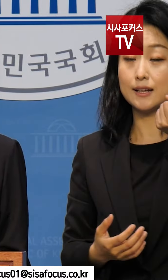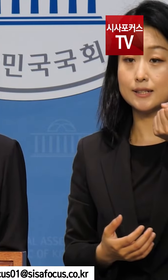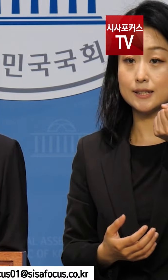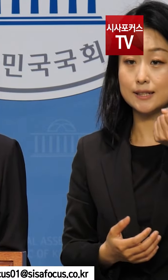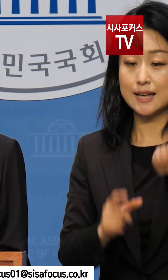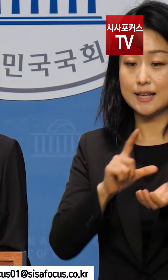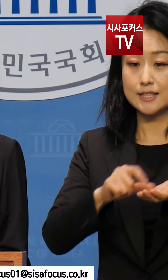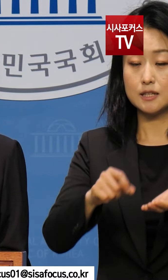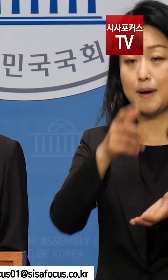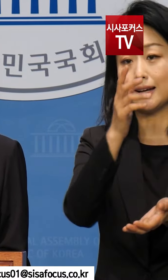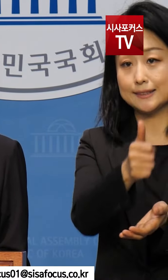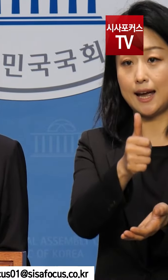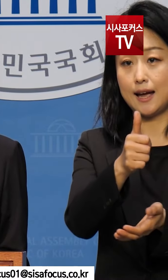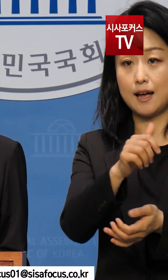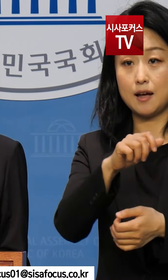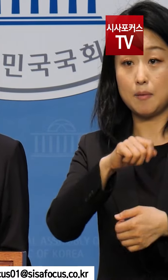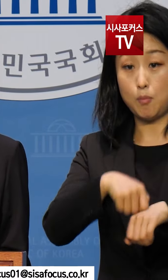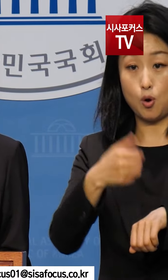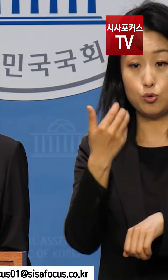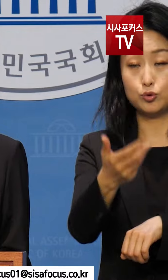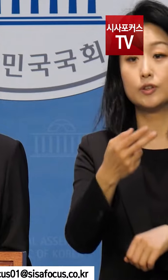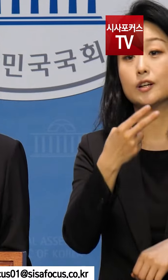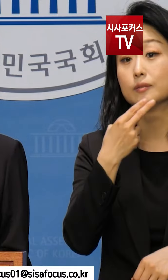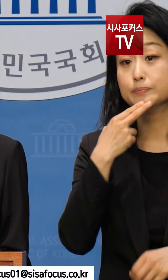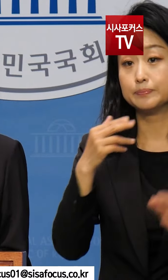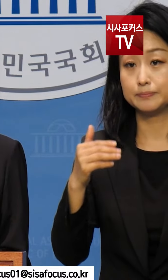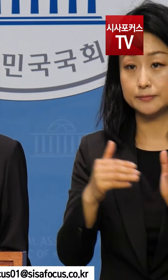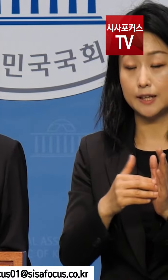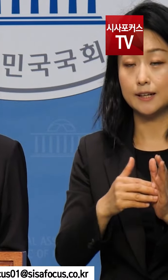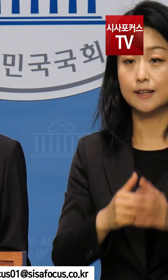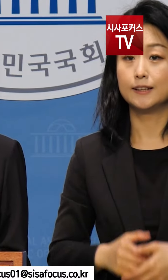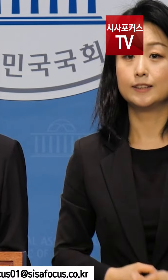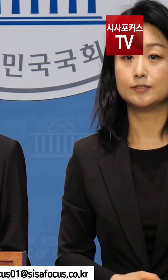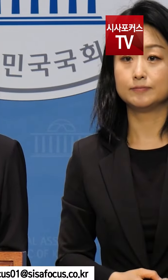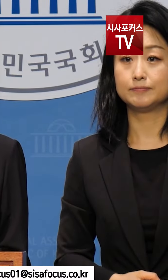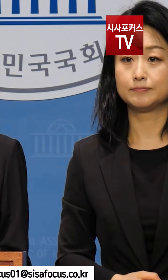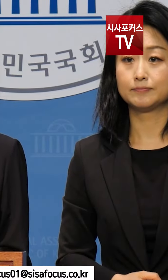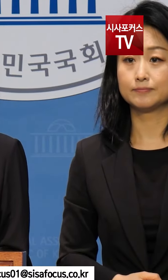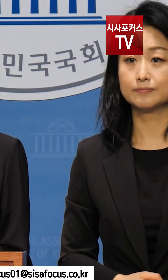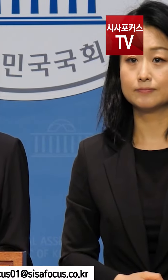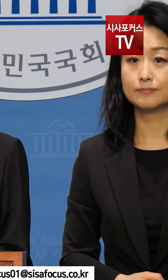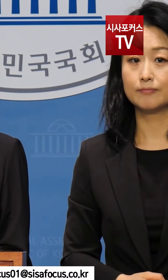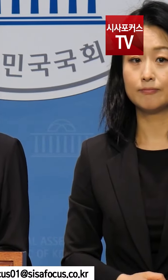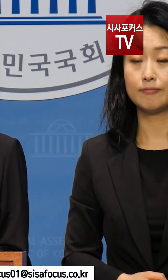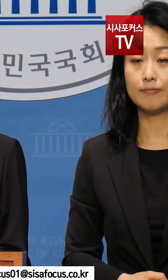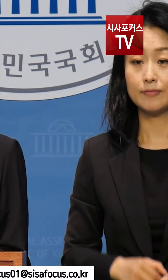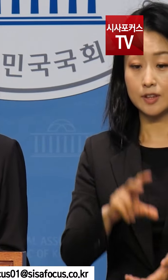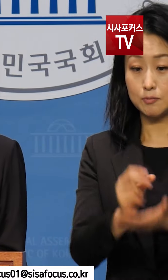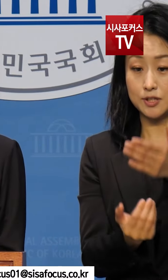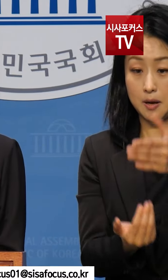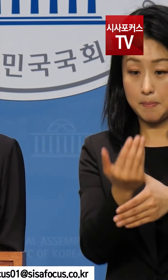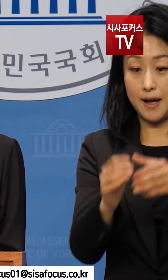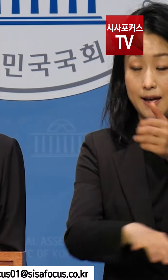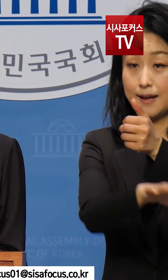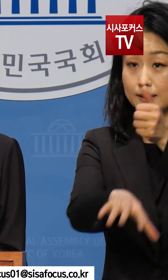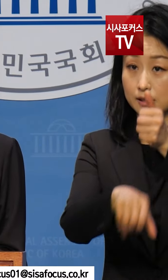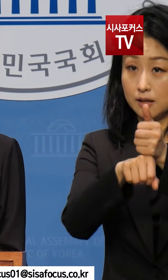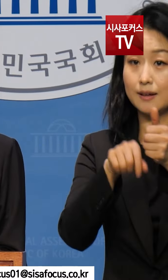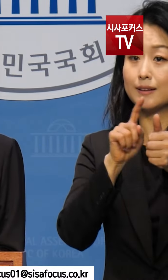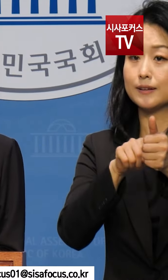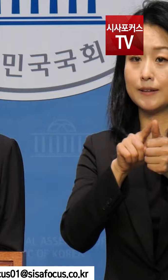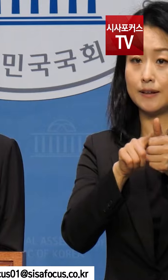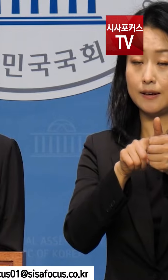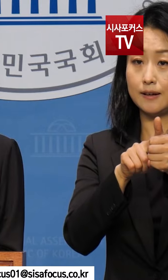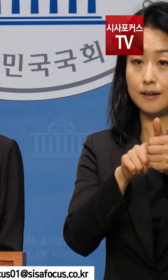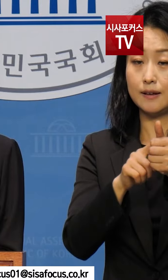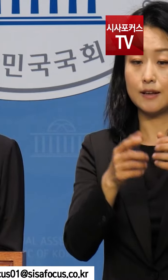지자체장들에 대한 책임 추궁은 지금까지도 이루어지지 않고 있습니다. 재난의 컨트롤타워 역할을 했었어야